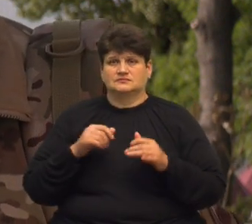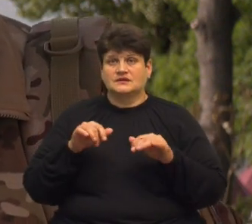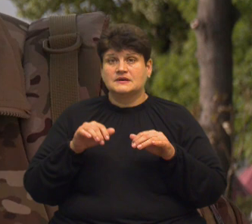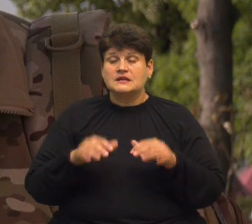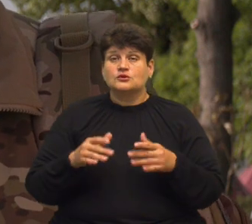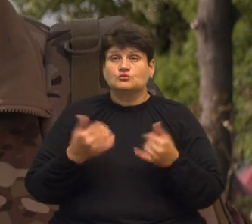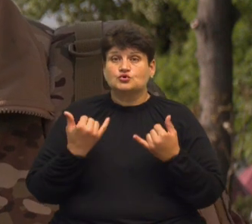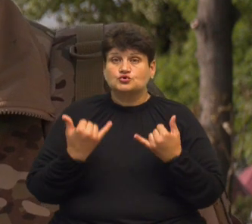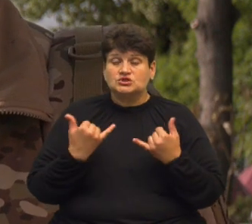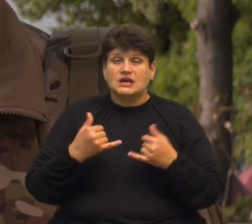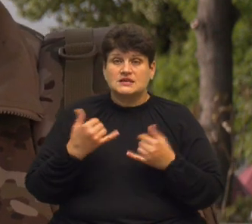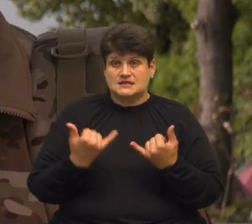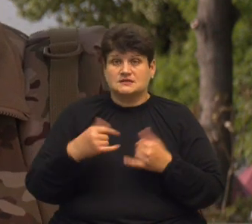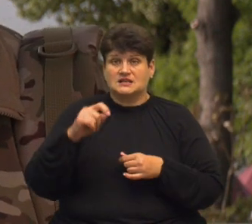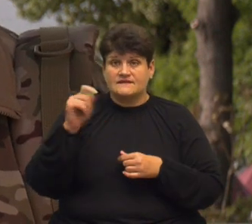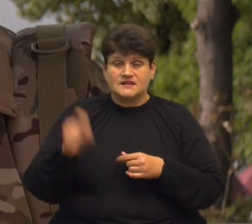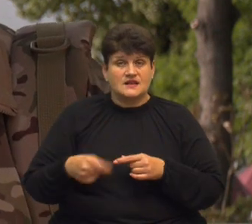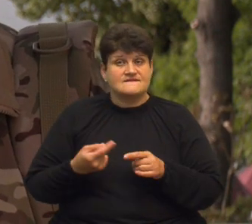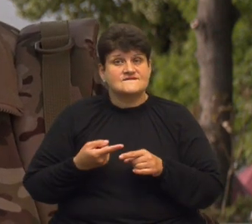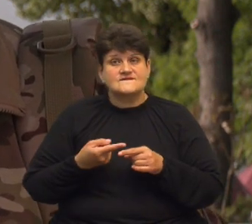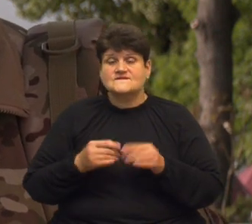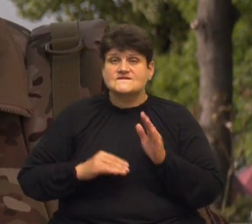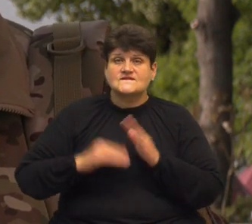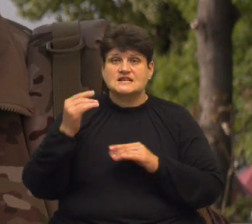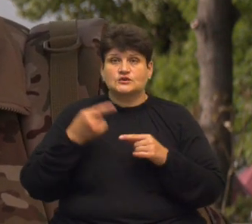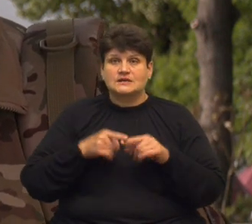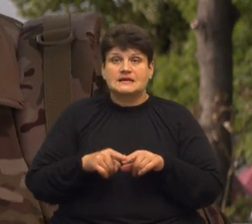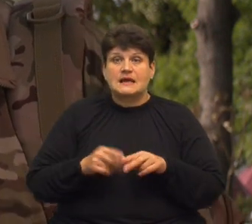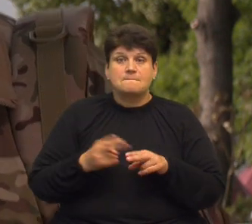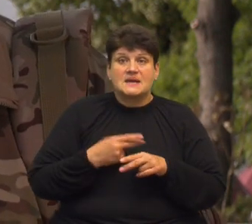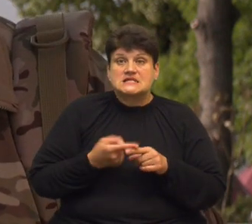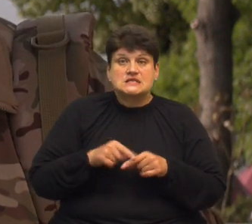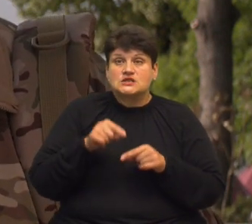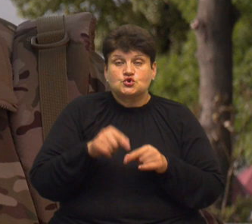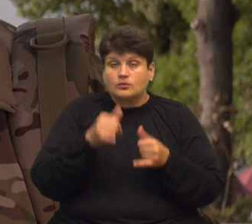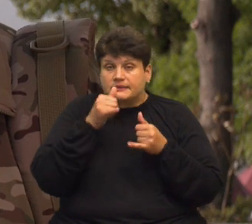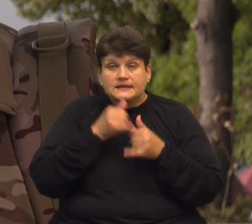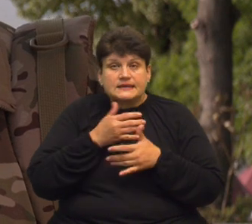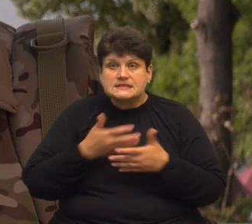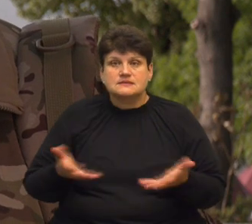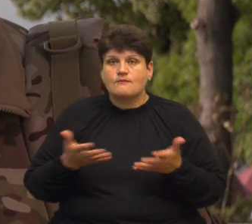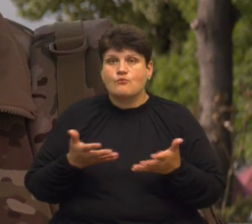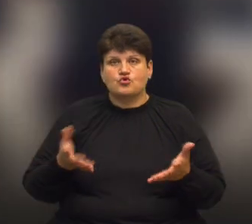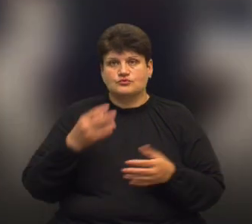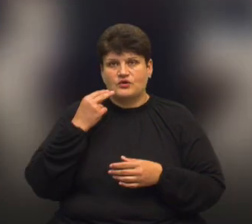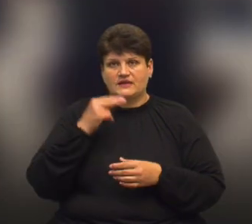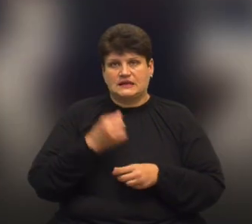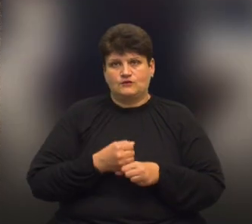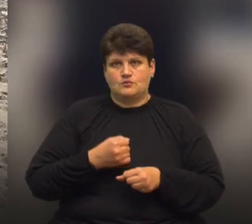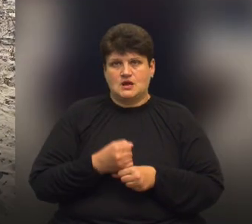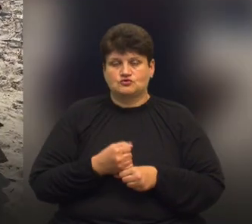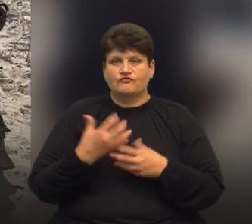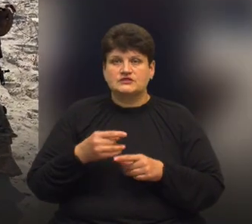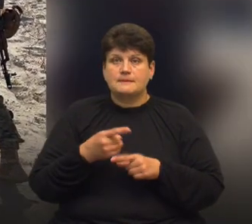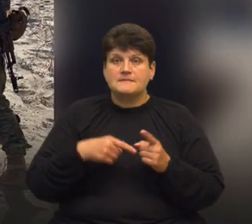що сучасна війна вона є високотехнологічна і без цього ми просто не зможемо ефективно працювати. Вже